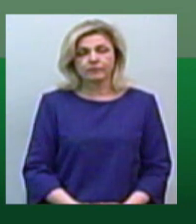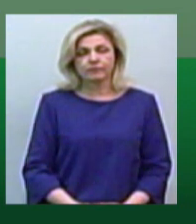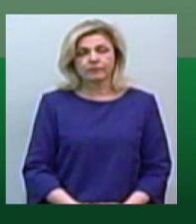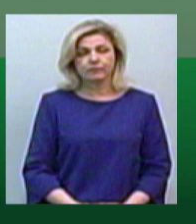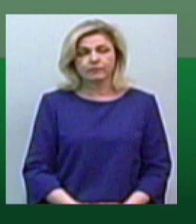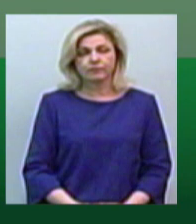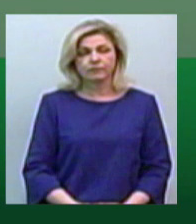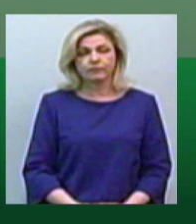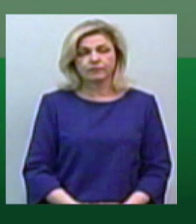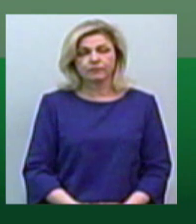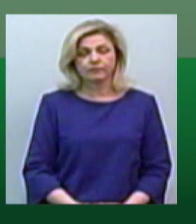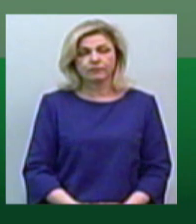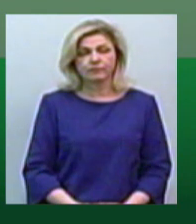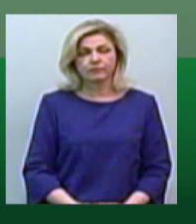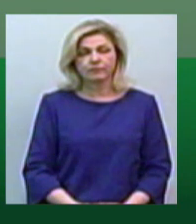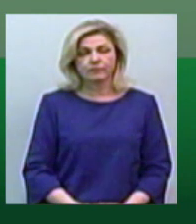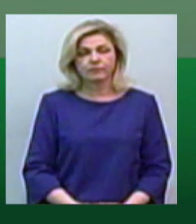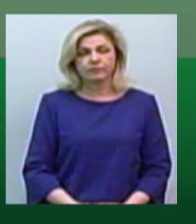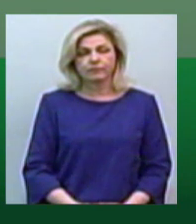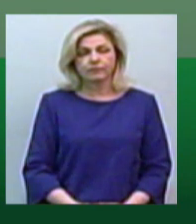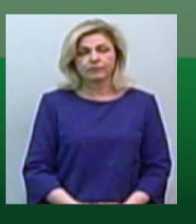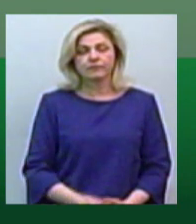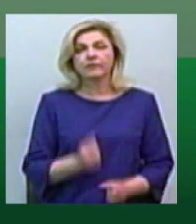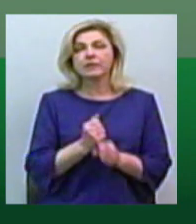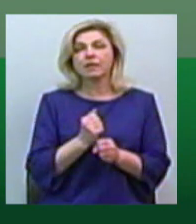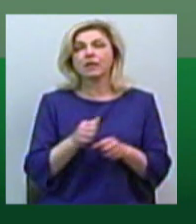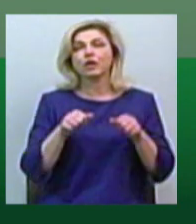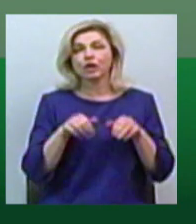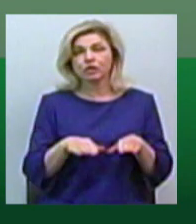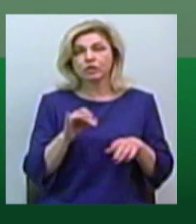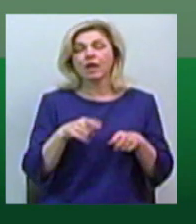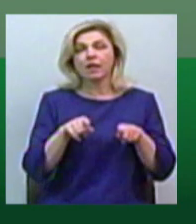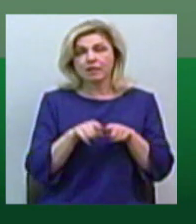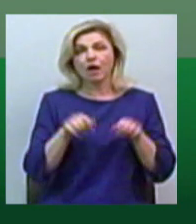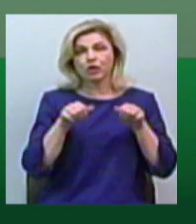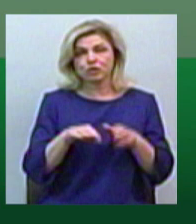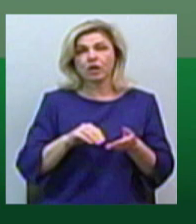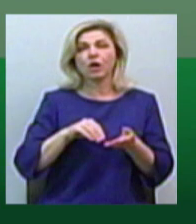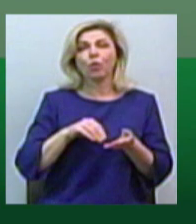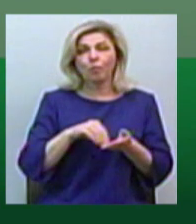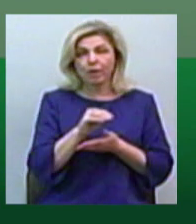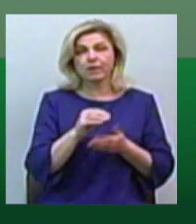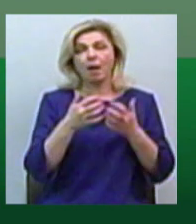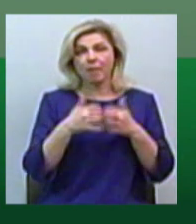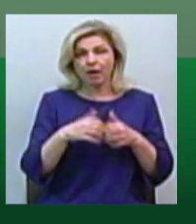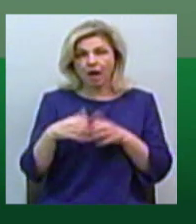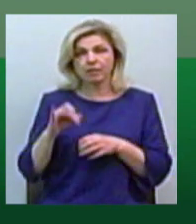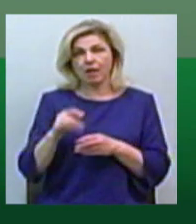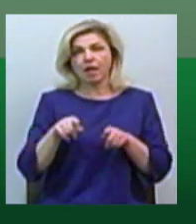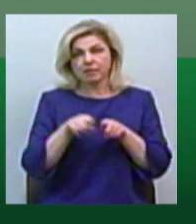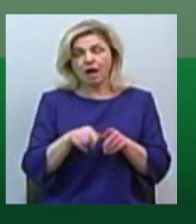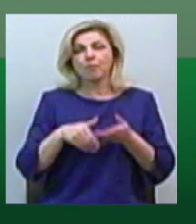Ми прийняли рішення себе таким чином допомогти, бо цей апарат може грятувати не